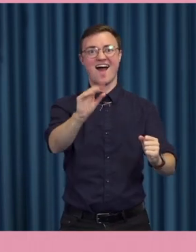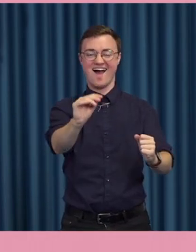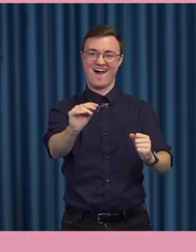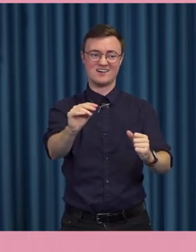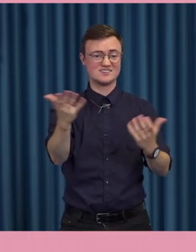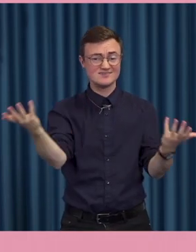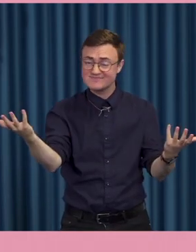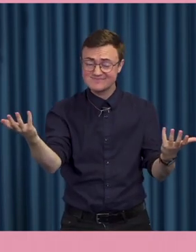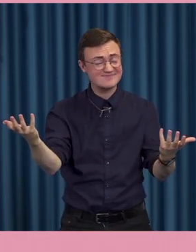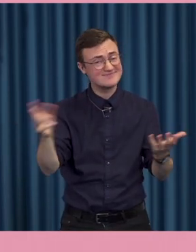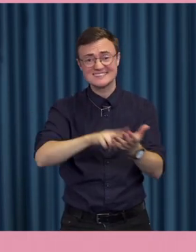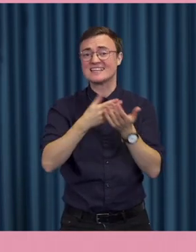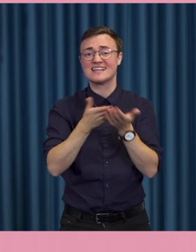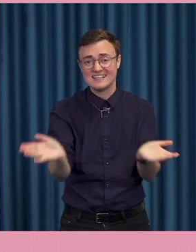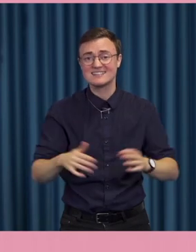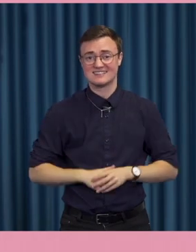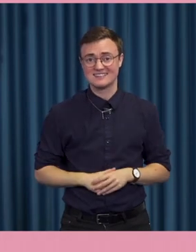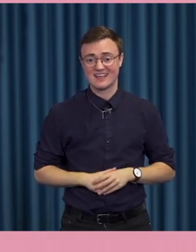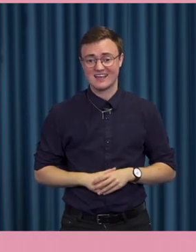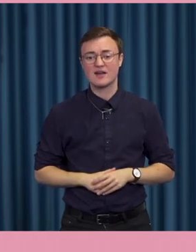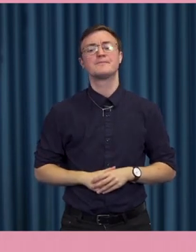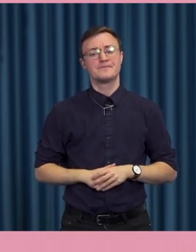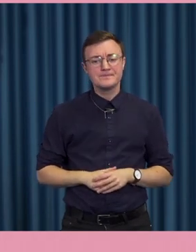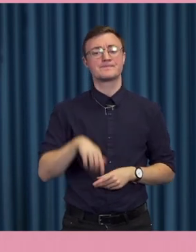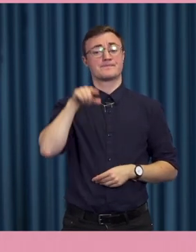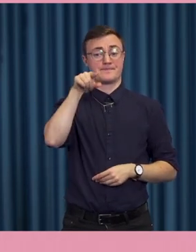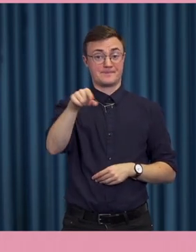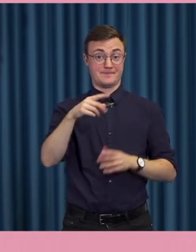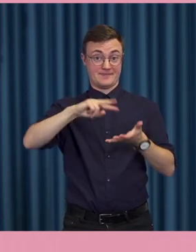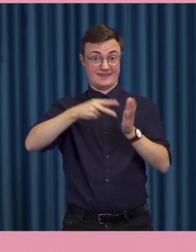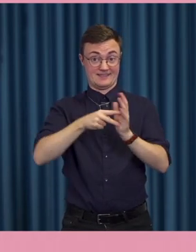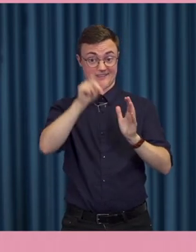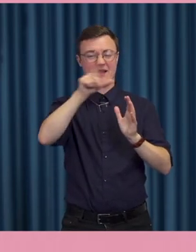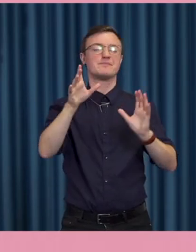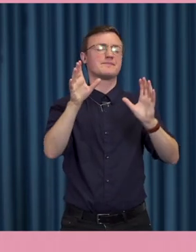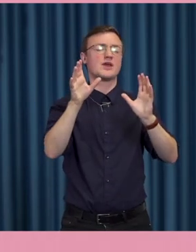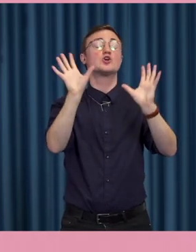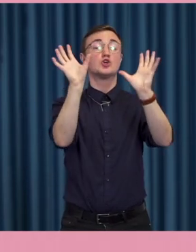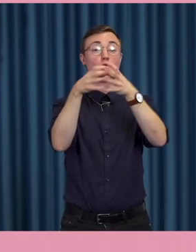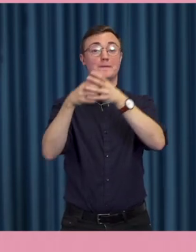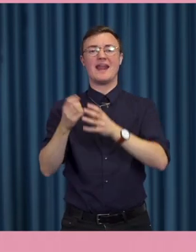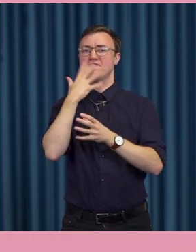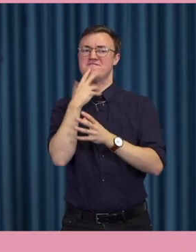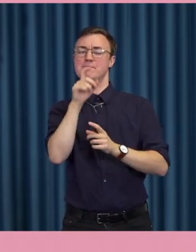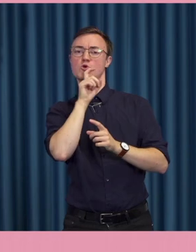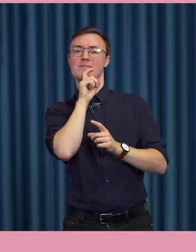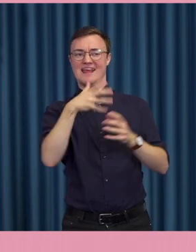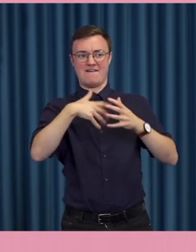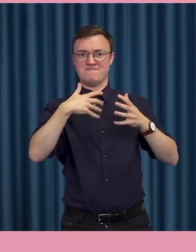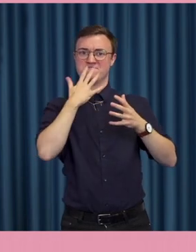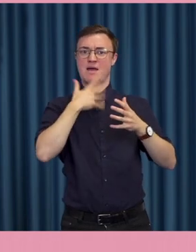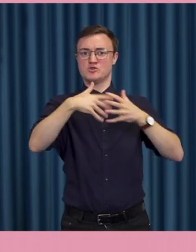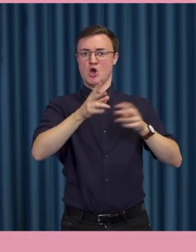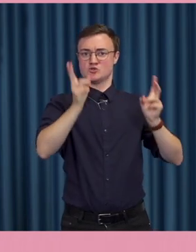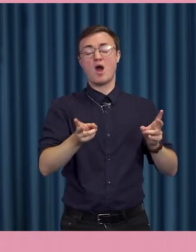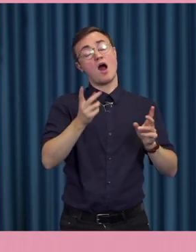Och så faller vi tillbaka då och tittar på den här grupperna. Vilka är det som kommenterar? Ja, det är vanliga medborgare som uttrycker sitt engagemang och sin